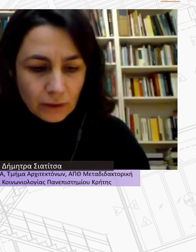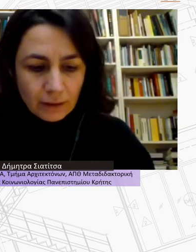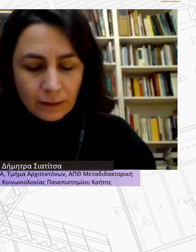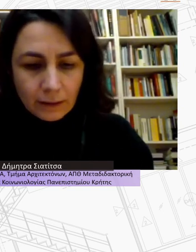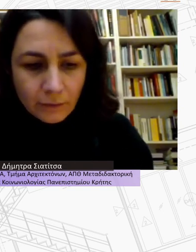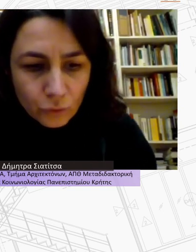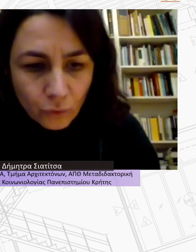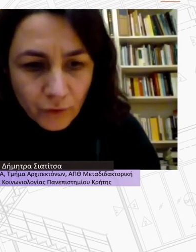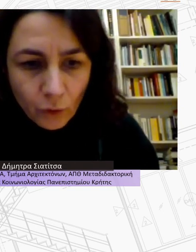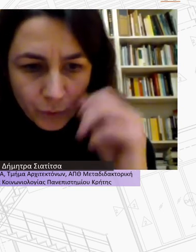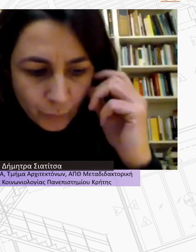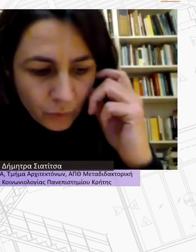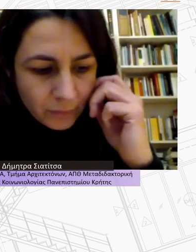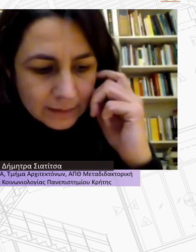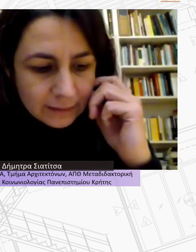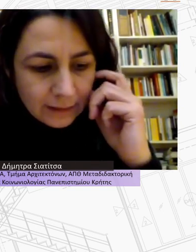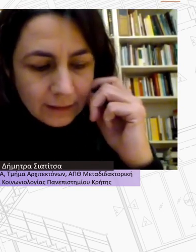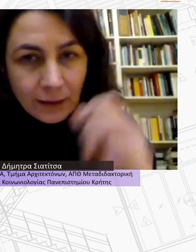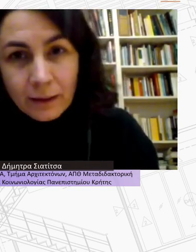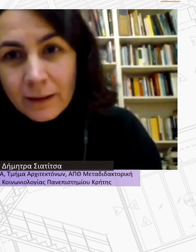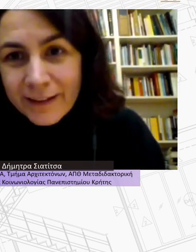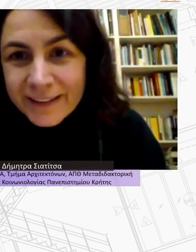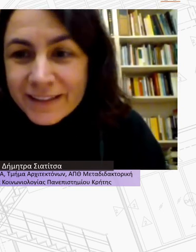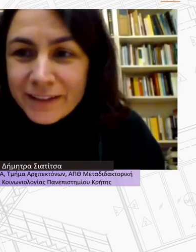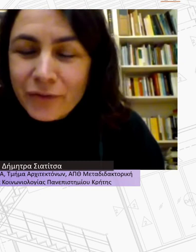Συνήθως είναι αυτό το φαινόμενο που ονομάζεται